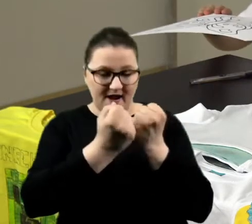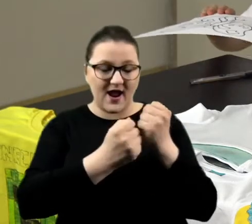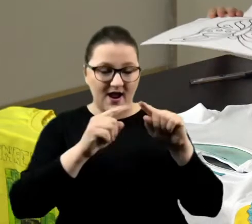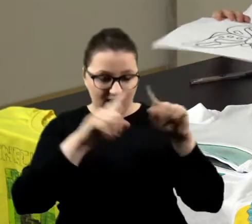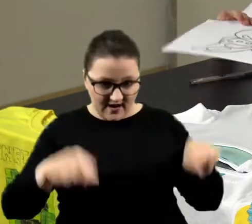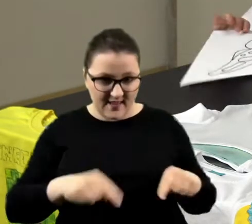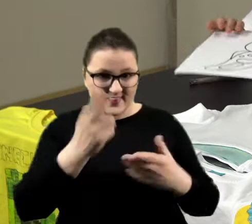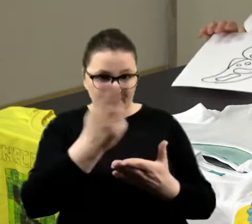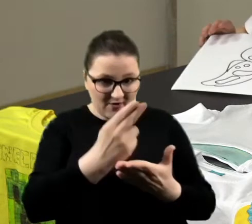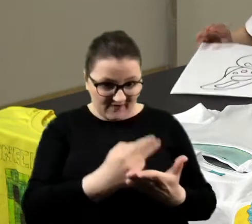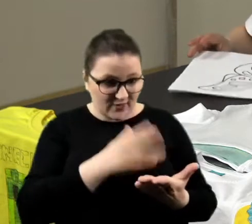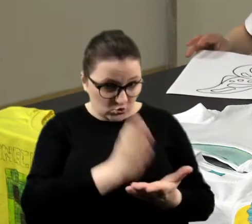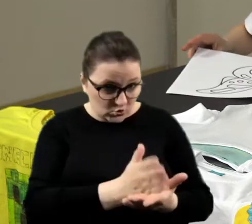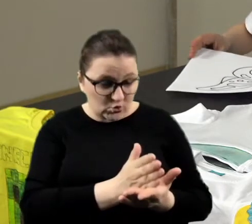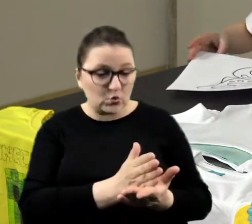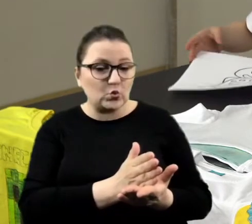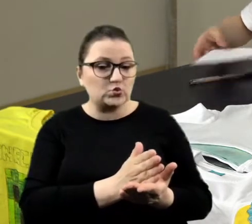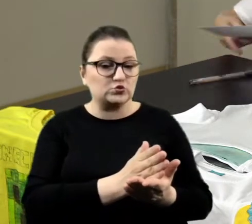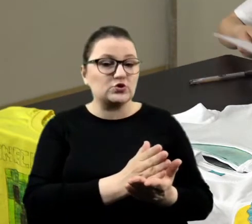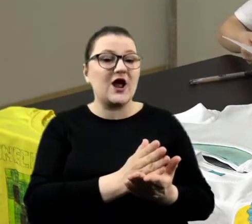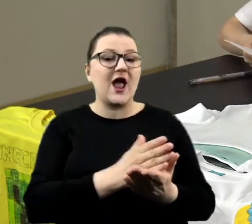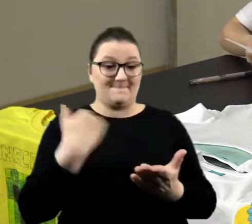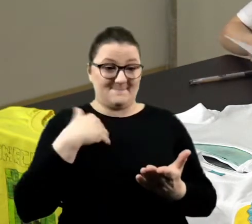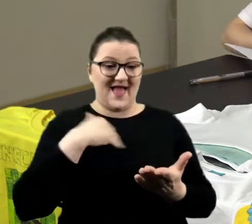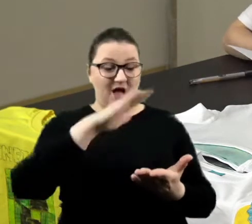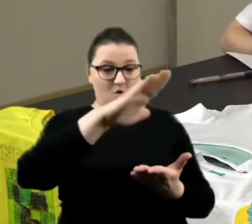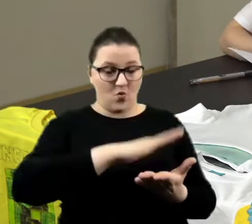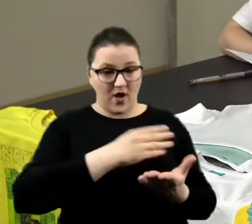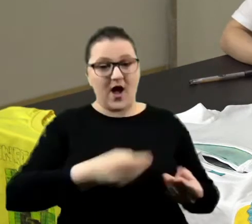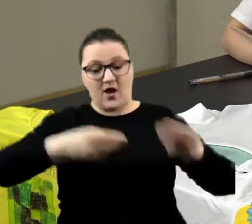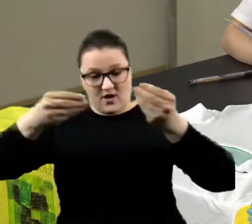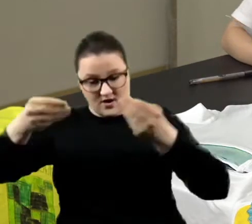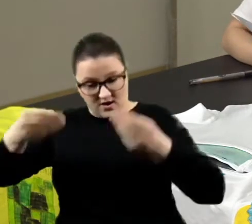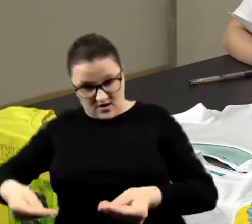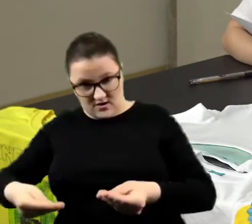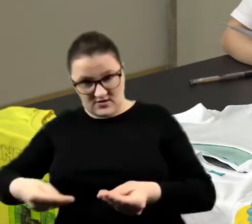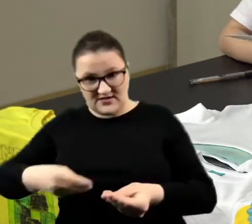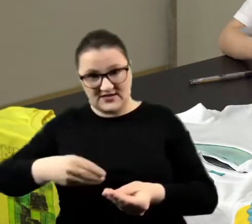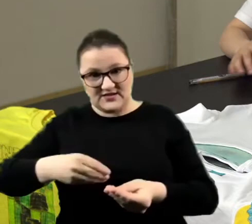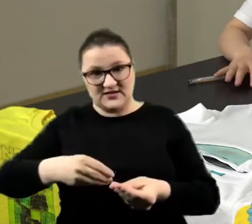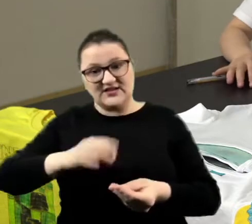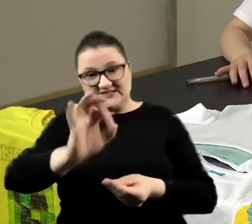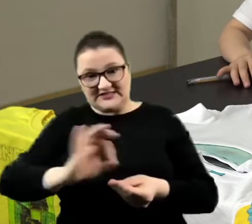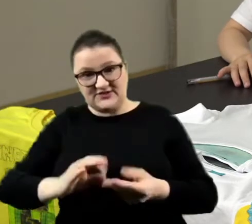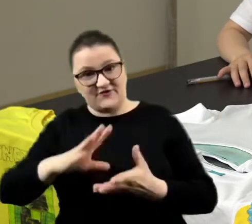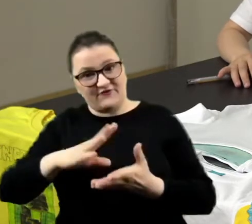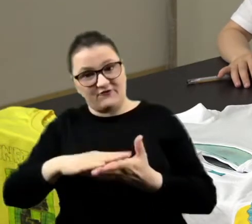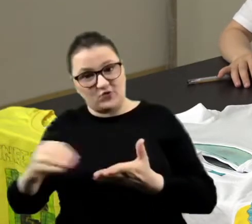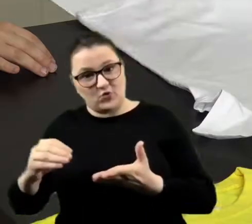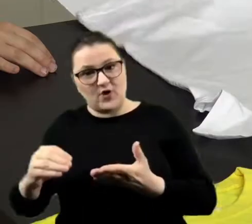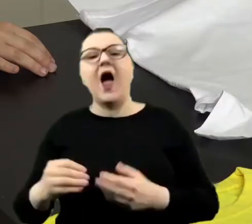białą położyć na tą i tak odrysować. To znaczy